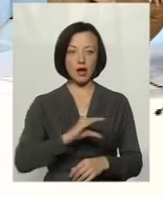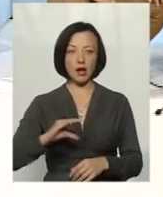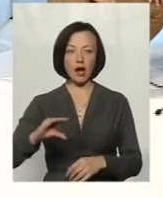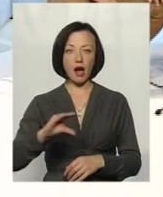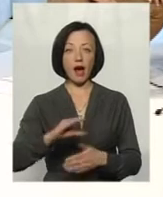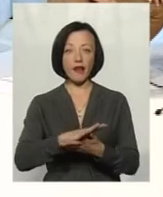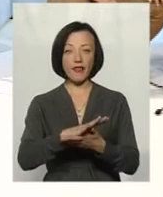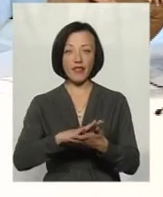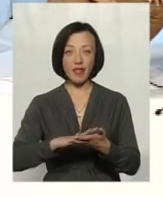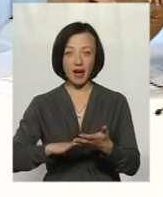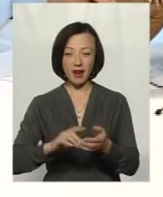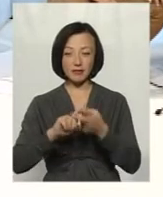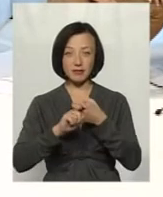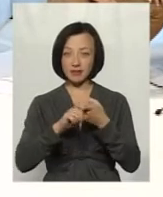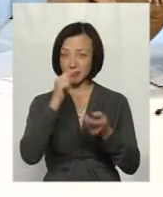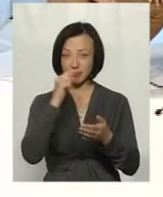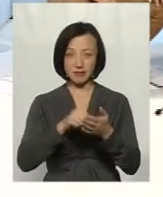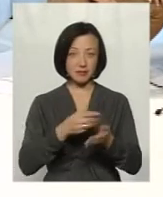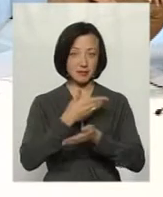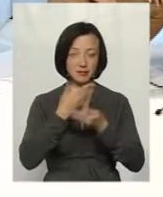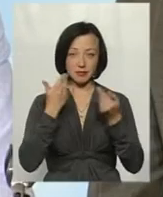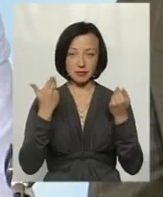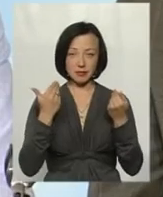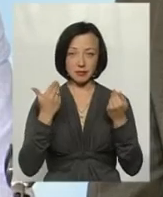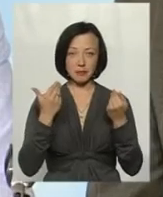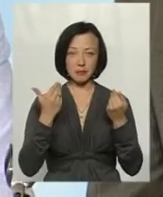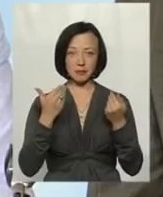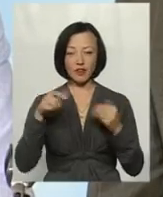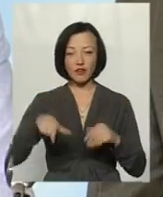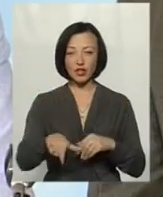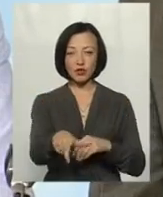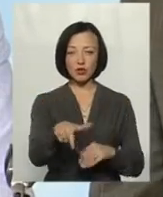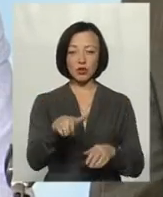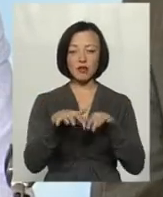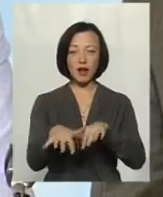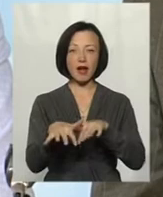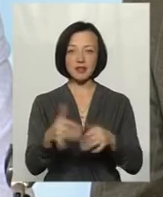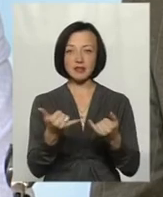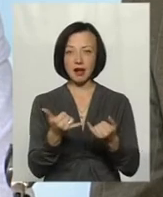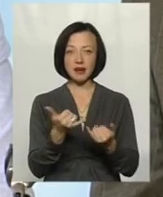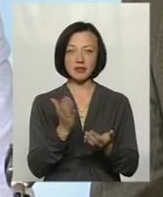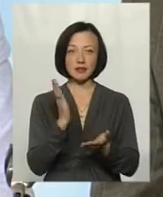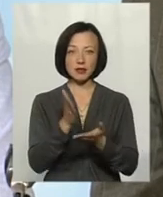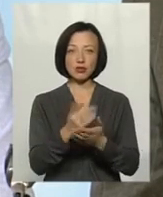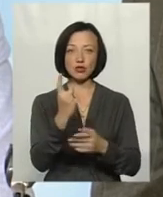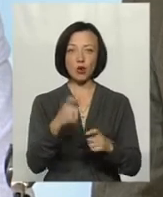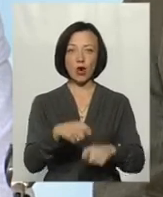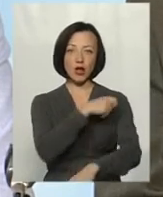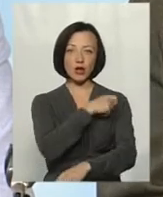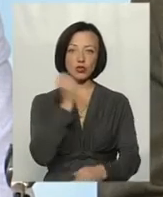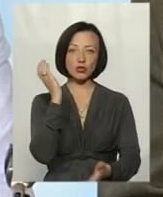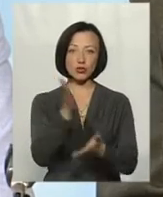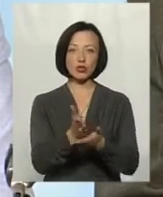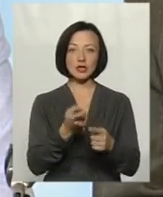далі органіка не потрапляла в гирдлу річки і не йшла, як зараз йде, по 100 кілометрів більше. Аж